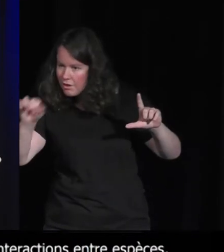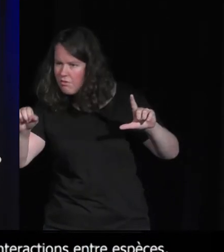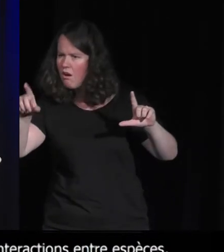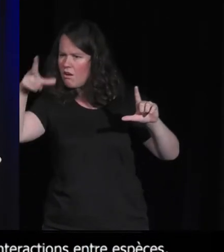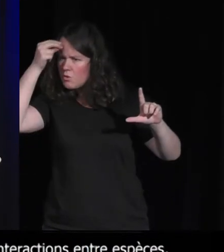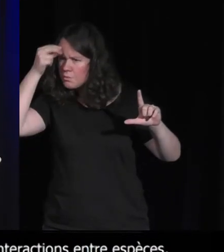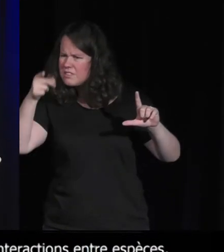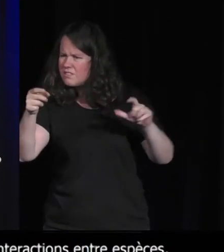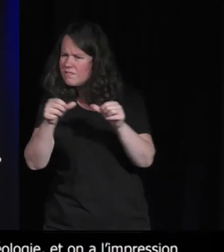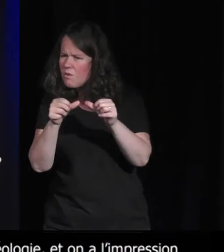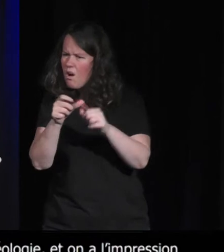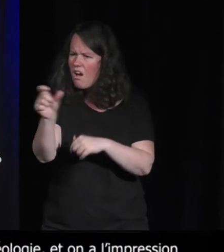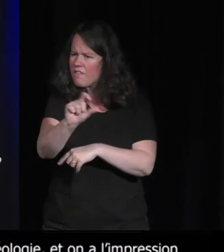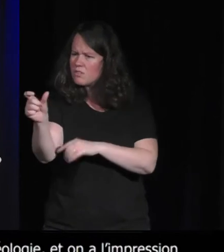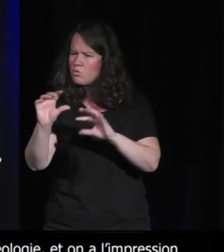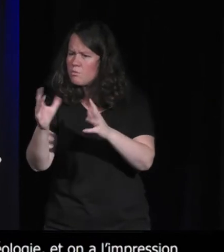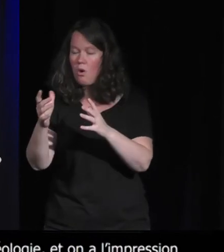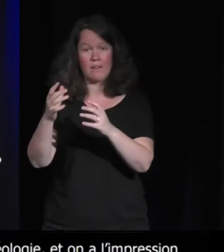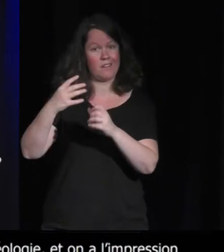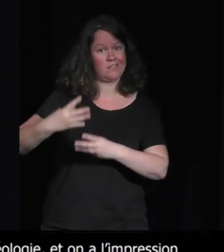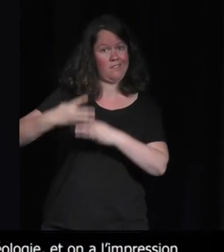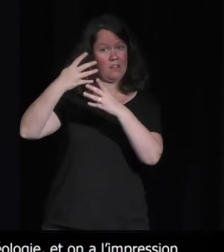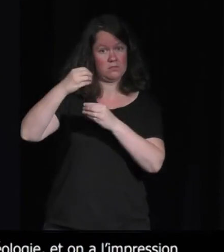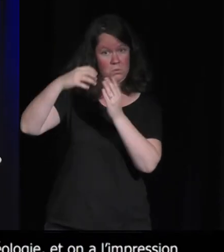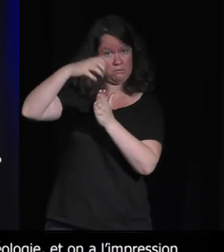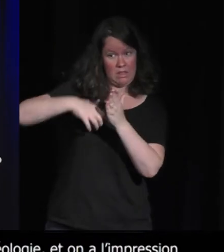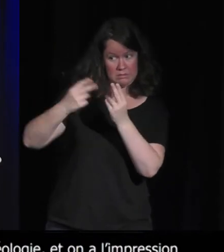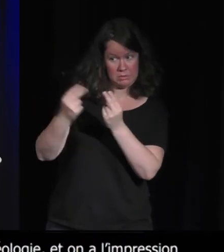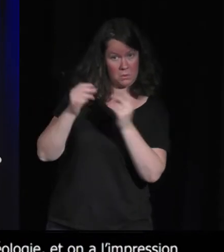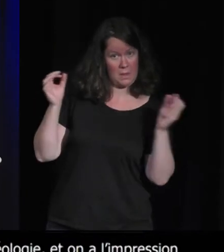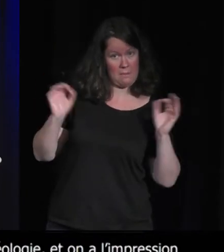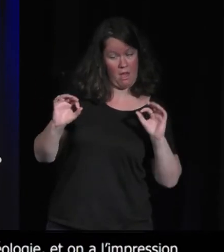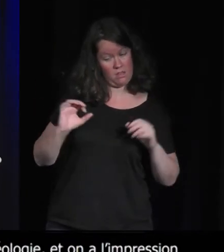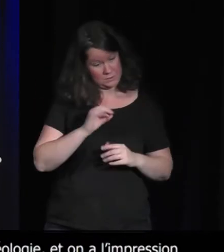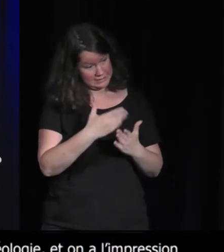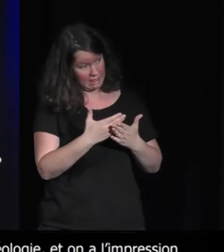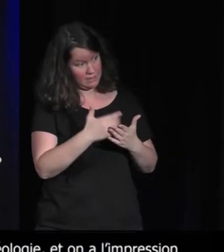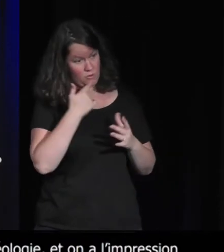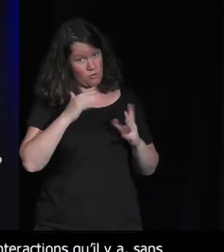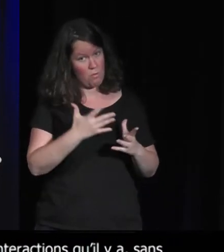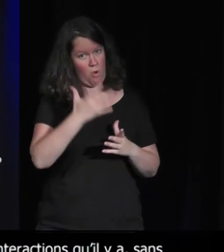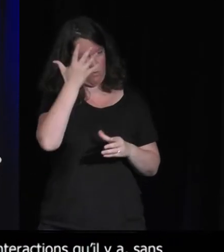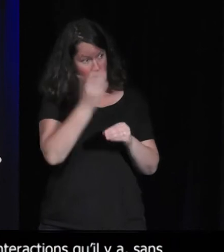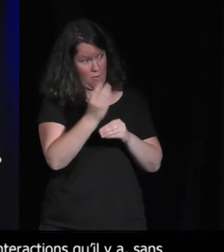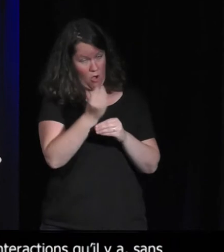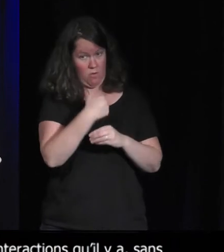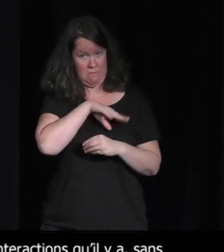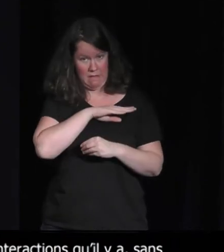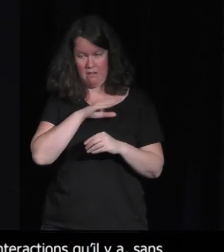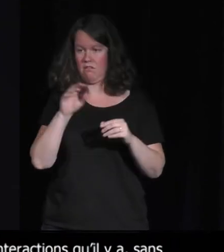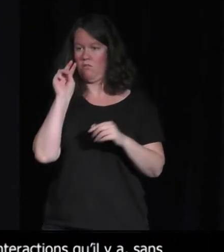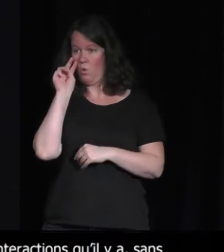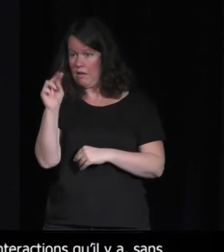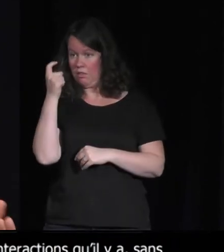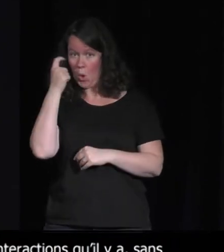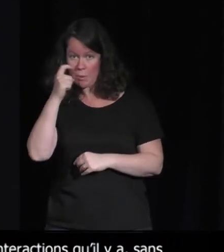explications textuelles, etc., juste par l'observation. C'est ça, c'est qu'on comprend en observant les animaux. On voit l'activité des animaux